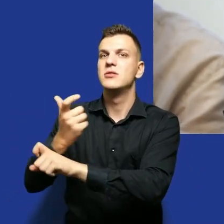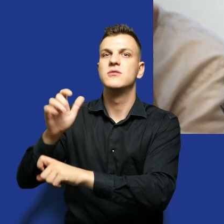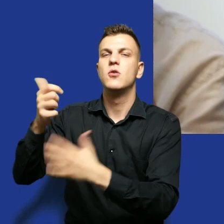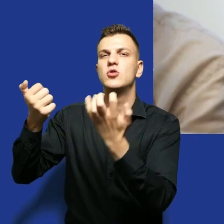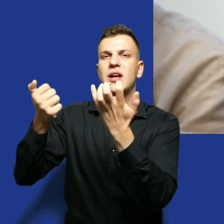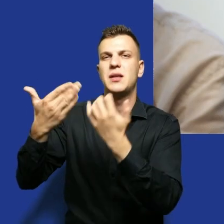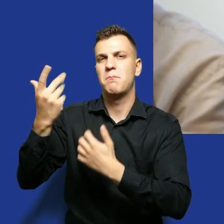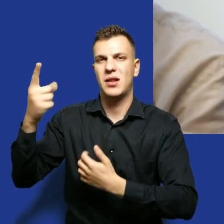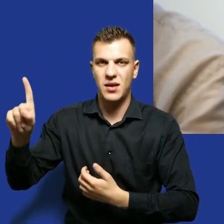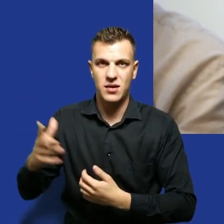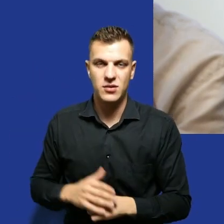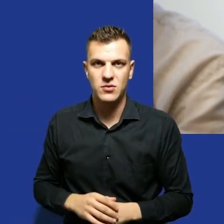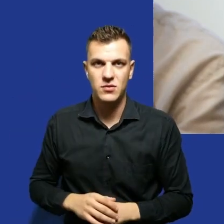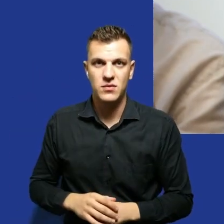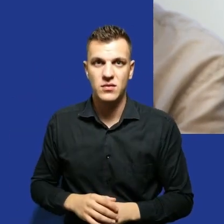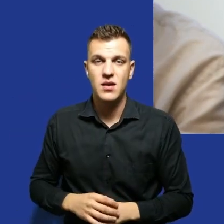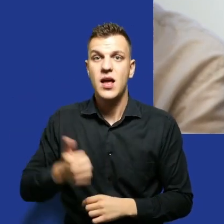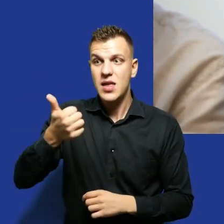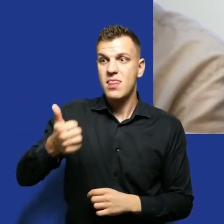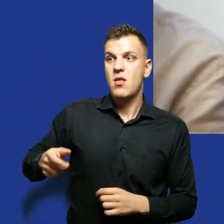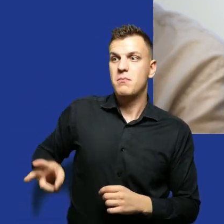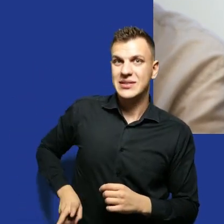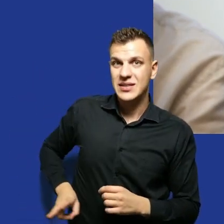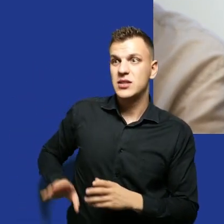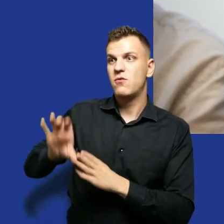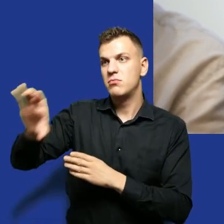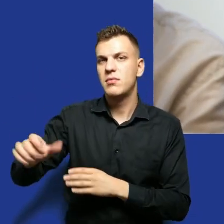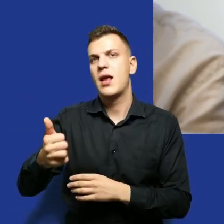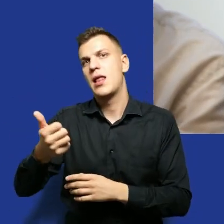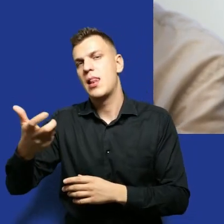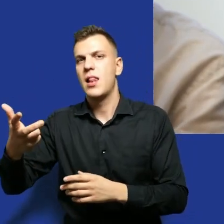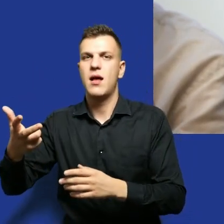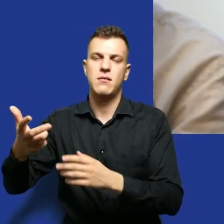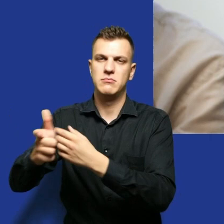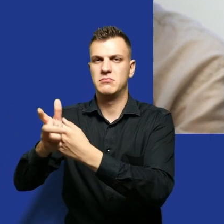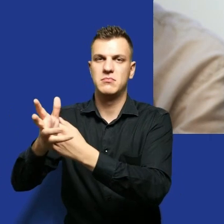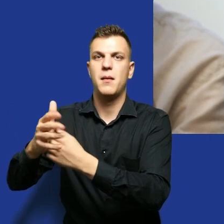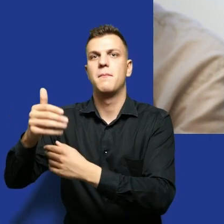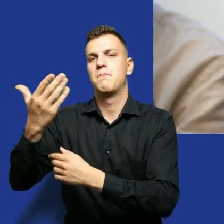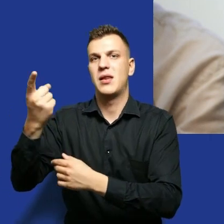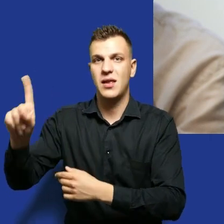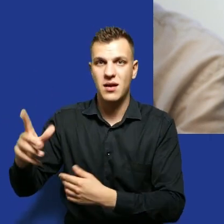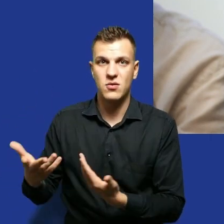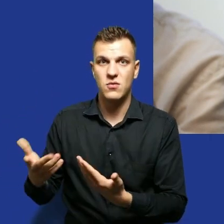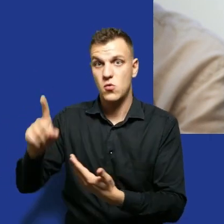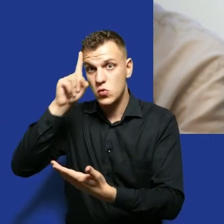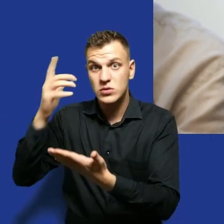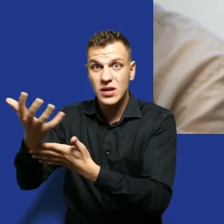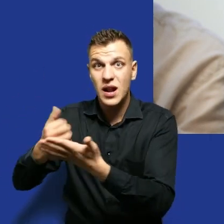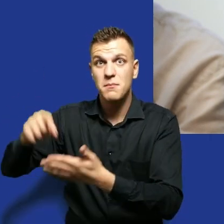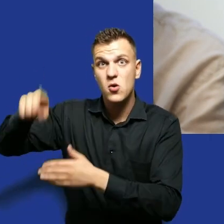miliardów, coś takiego, no to na jedno ministerstwo, średnio licząc, wypada kilkadziesiąt miliardów. Ile ci ludzie zarabiają? 18, 19